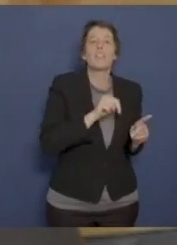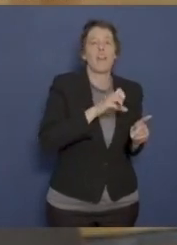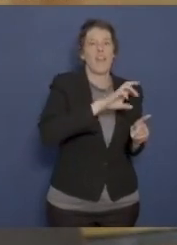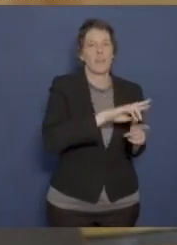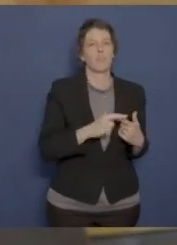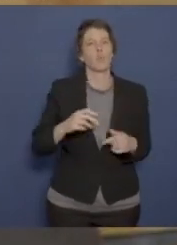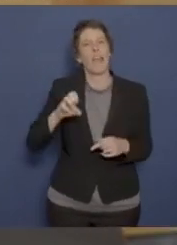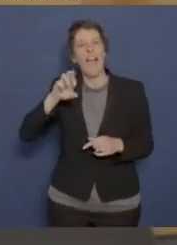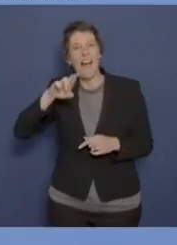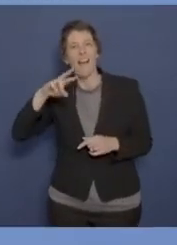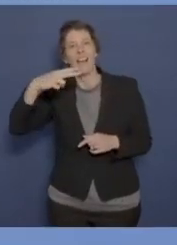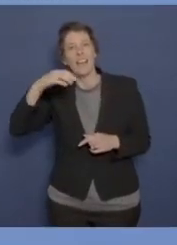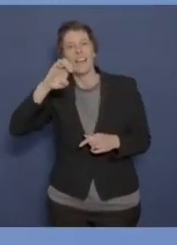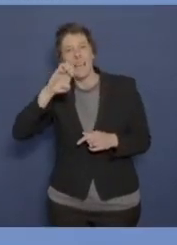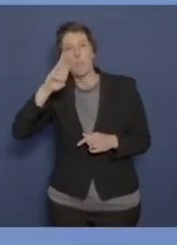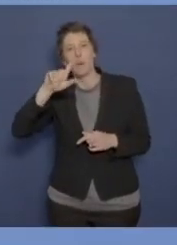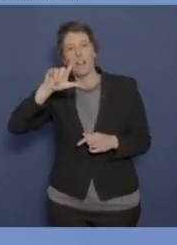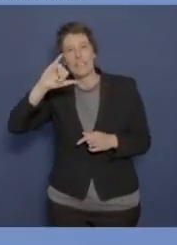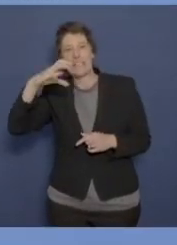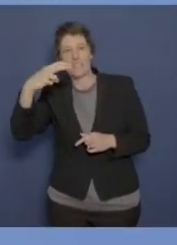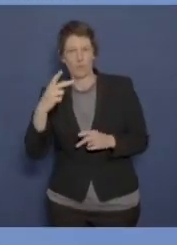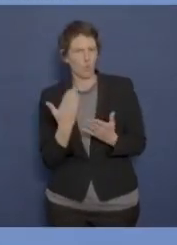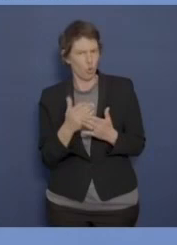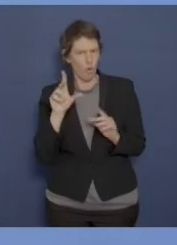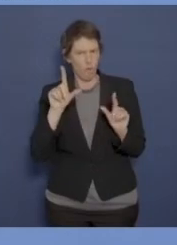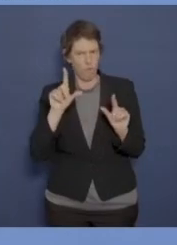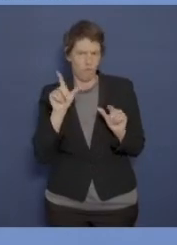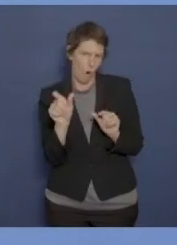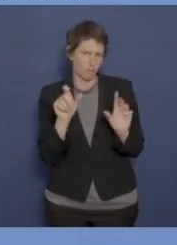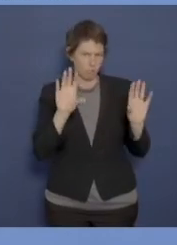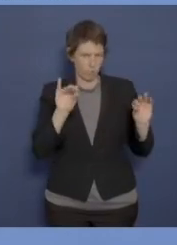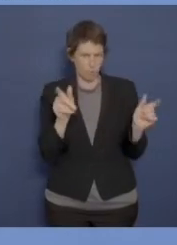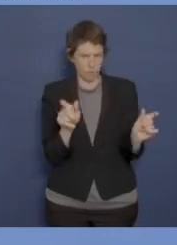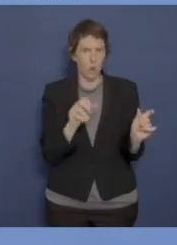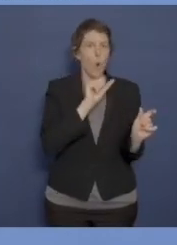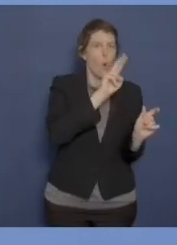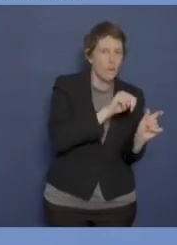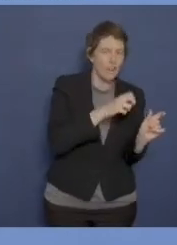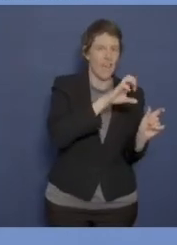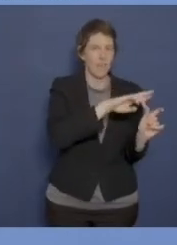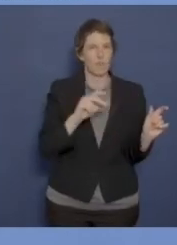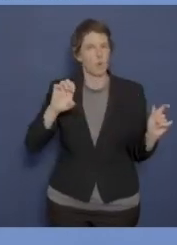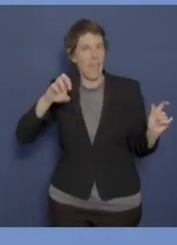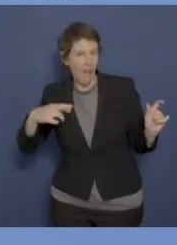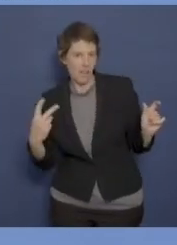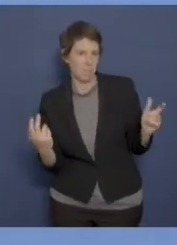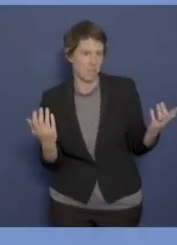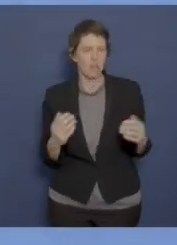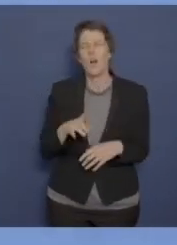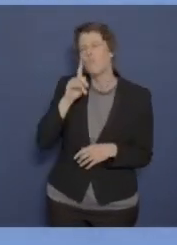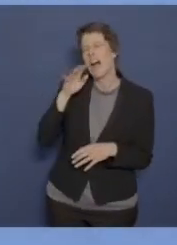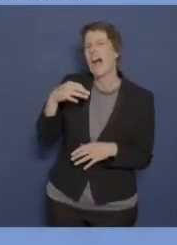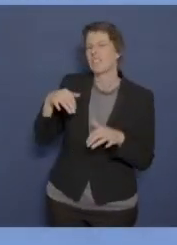erheblicher Verstoß? Das wird man sicherlich nur im Einzelfall wirklich definieren können. Aber vielleicht gibt es eine